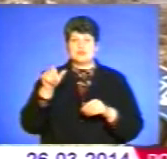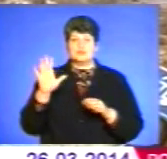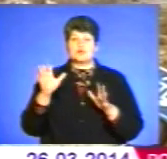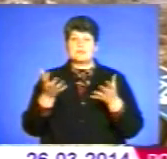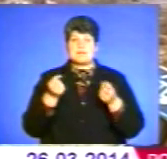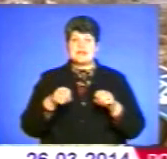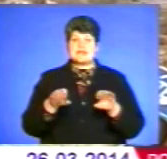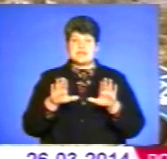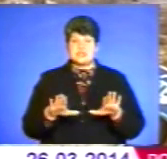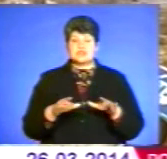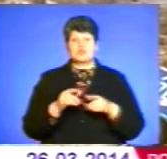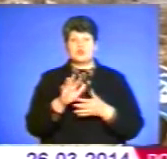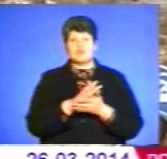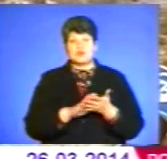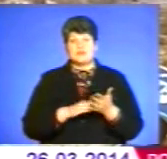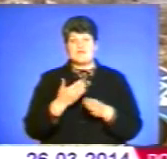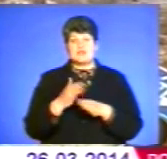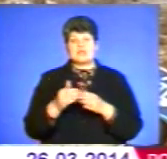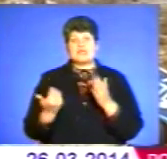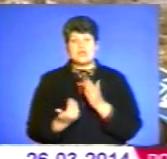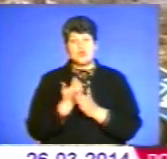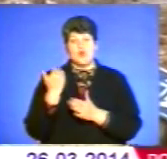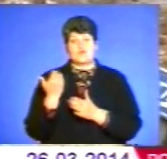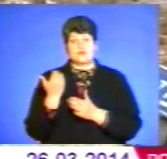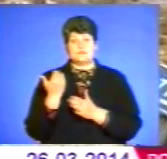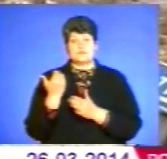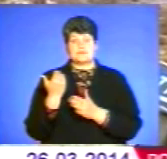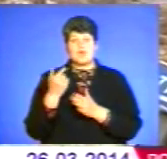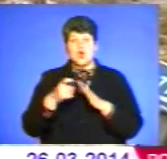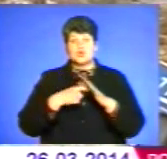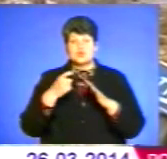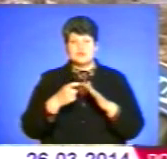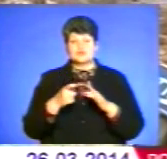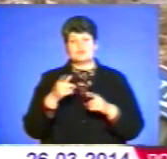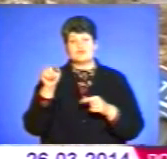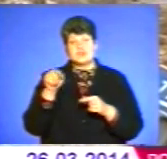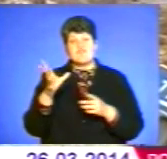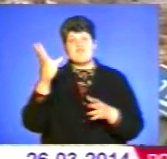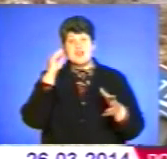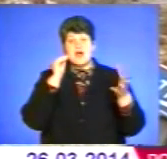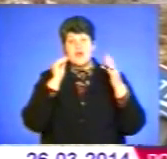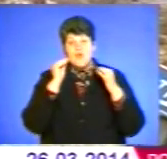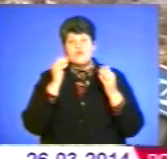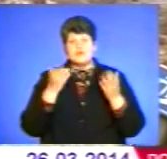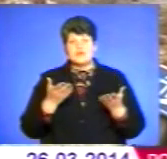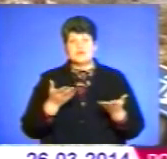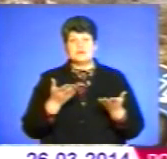рішення щодо продовження, або виділення нових родовищ, то щоб саме враховувалося і